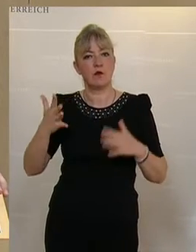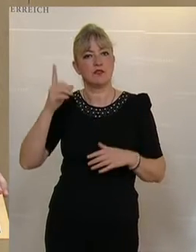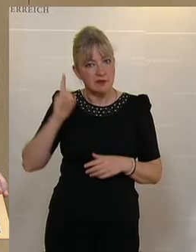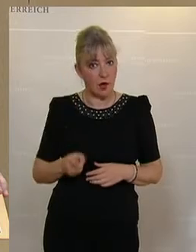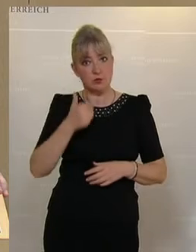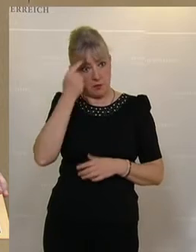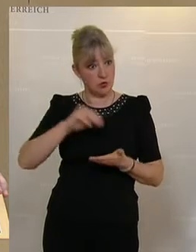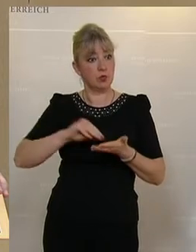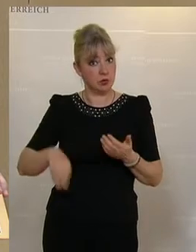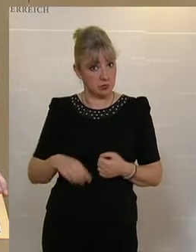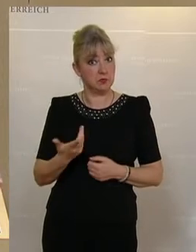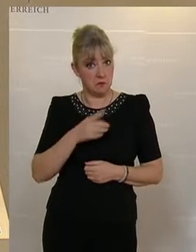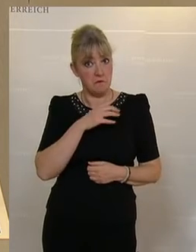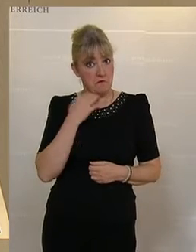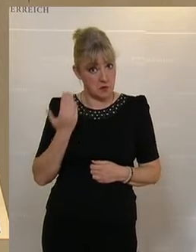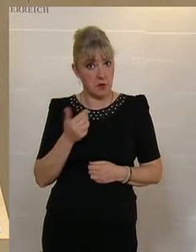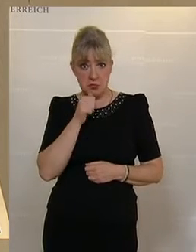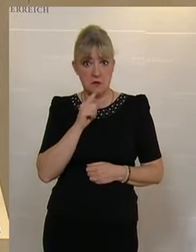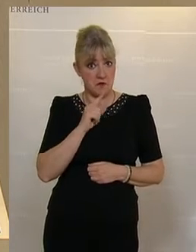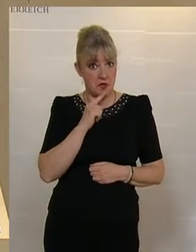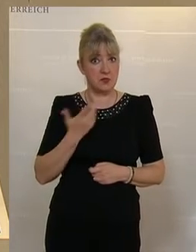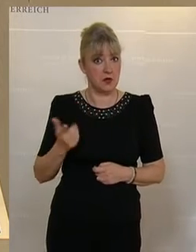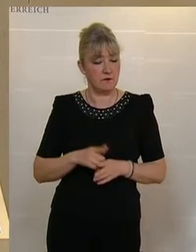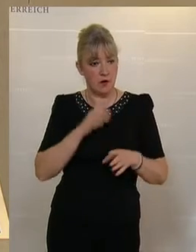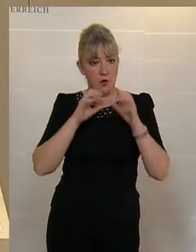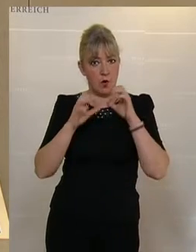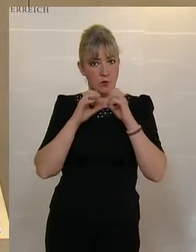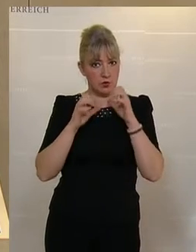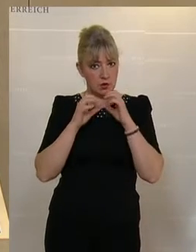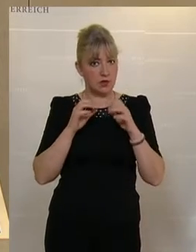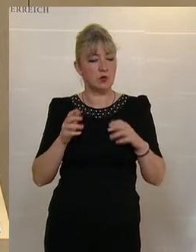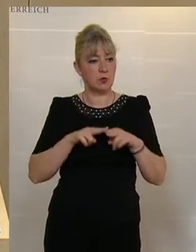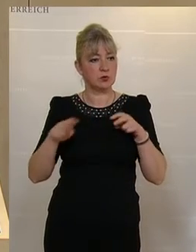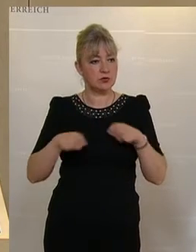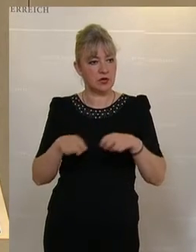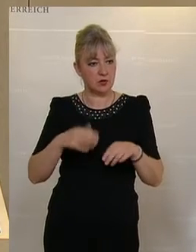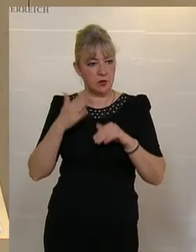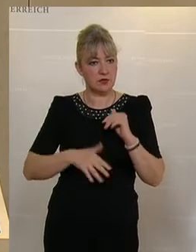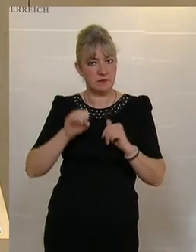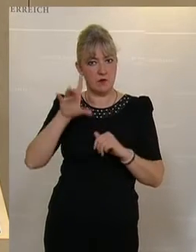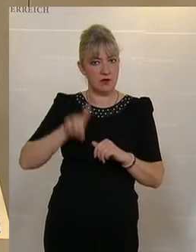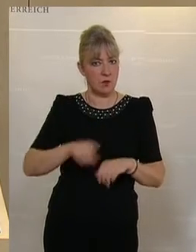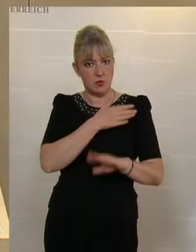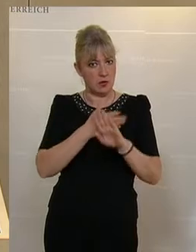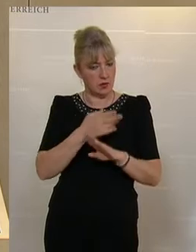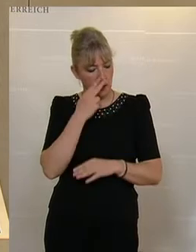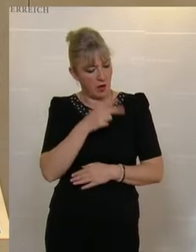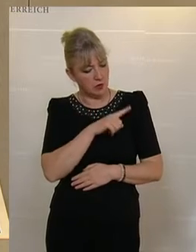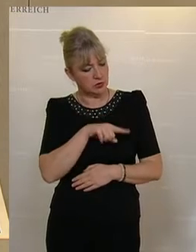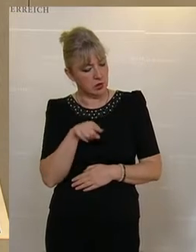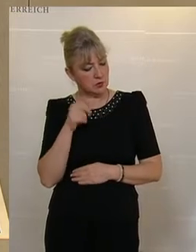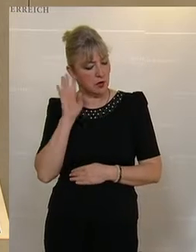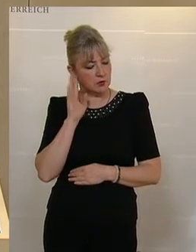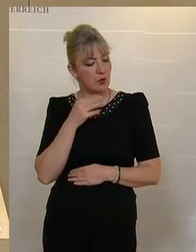.000 Menschen unterschrieben, das ist nicht so wenig. Und wenn man sich die Kommunikation der Bundesregierung in den letzten 15 Monaten ansieht und